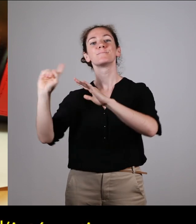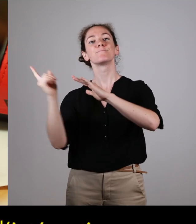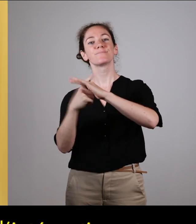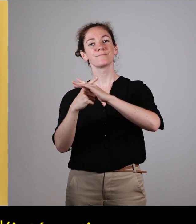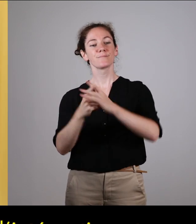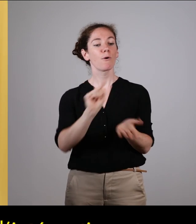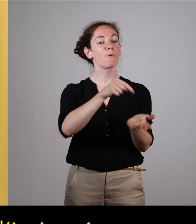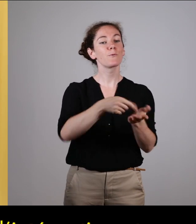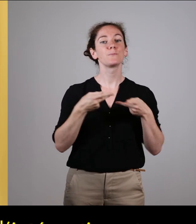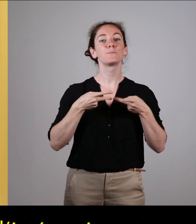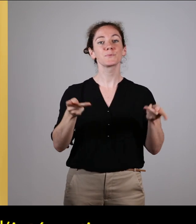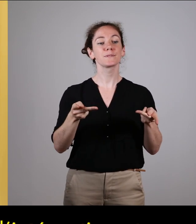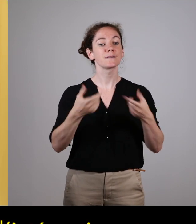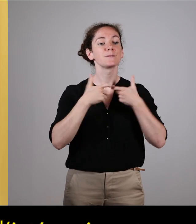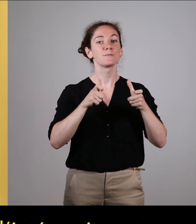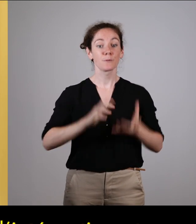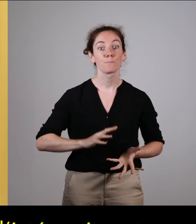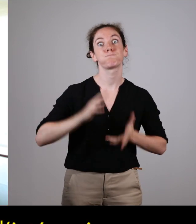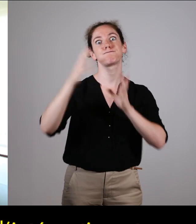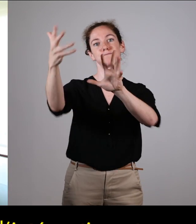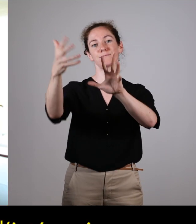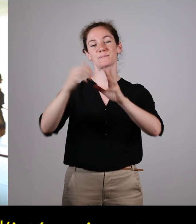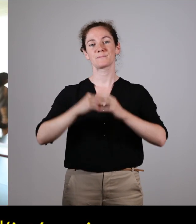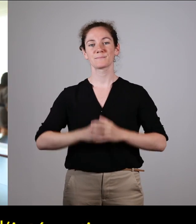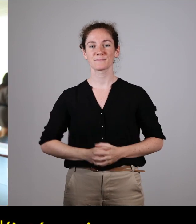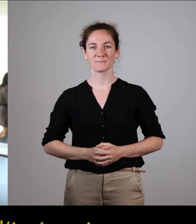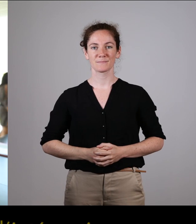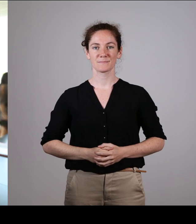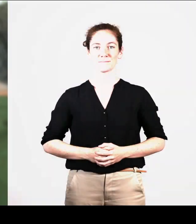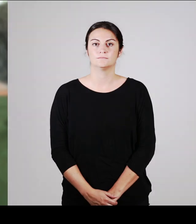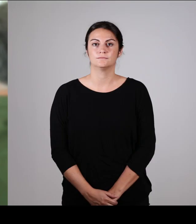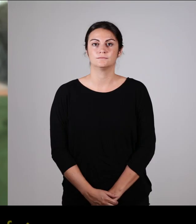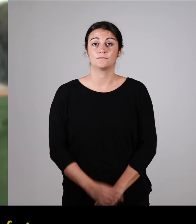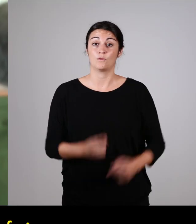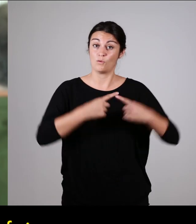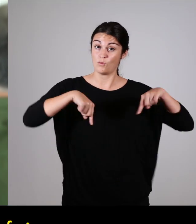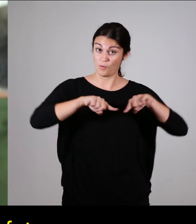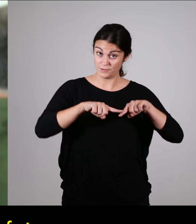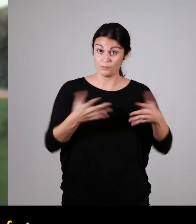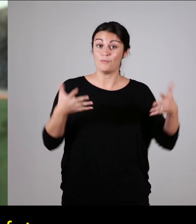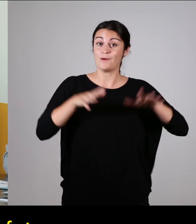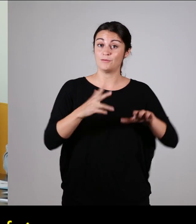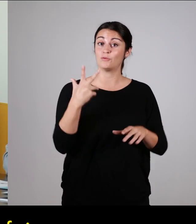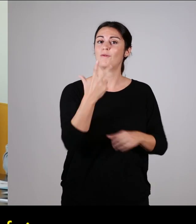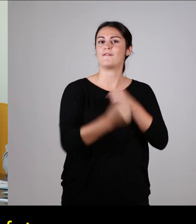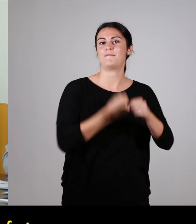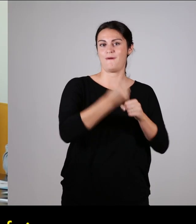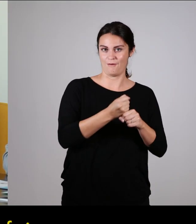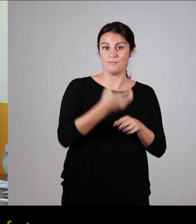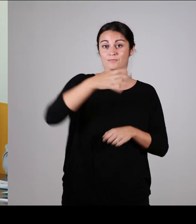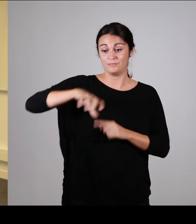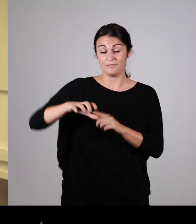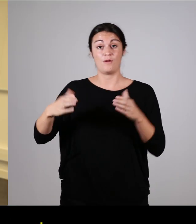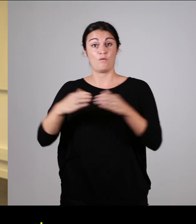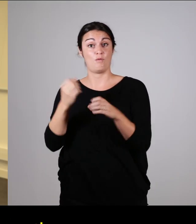de faire évoluer l'intégration, l'accessibilité des lieux publics, etc. La commission, qui se réunit trois fois par an,